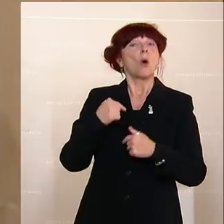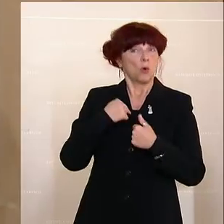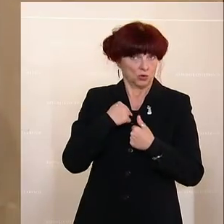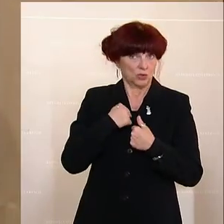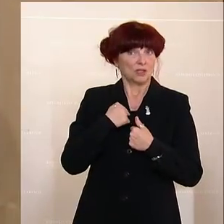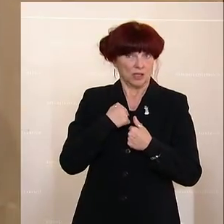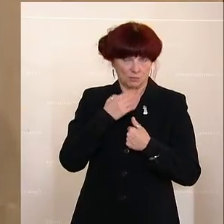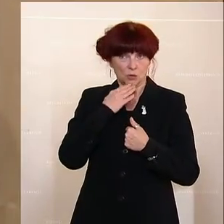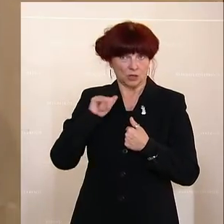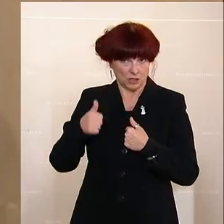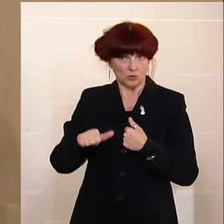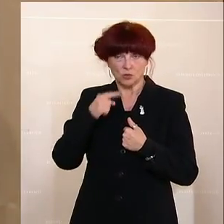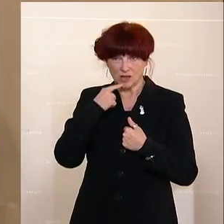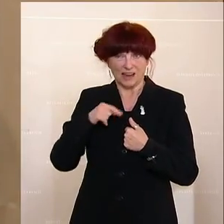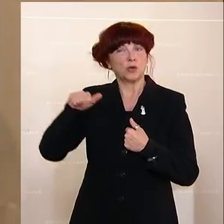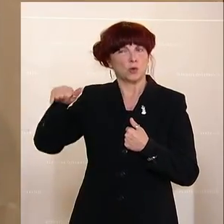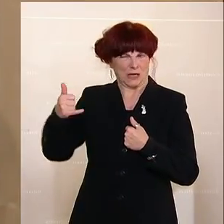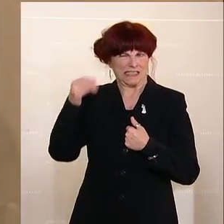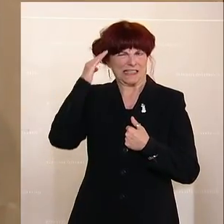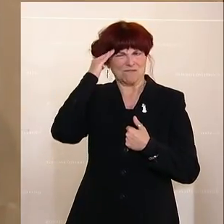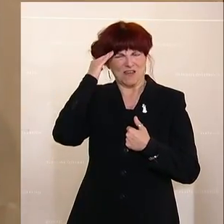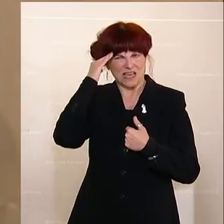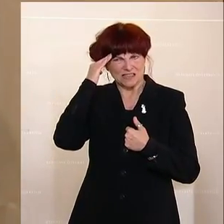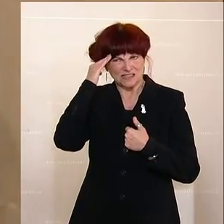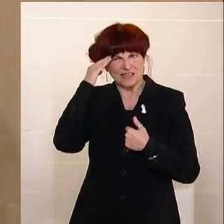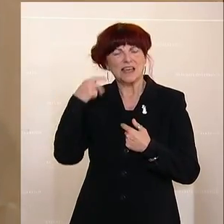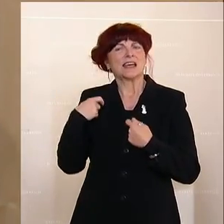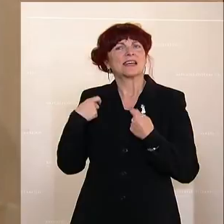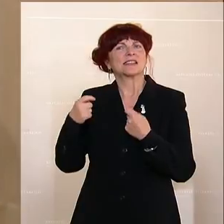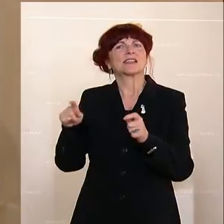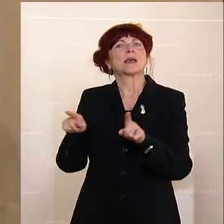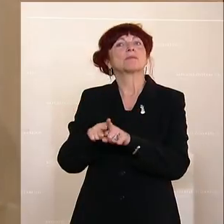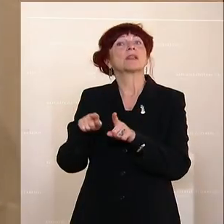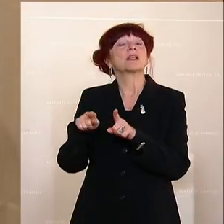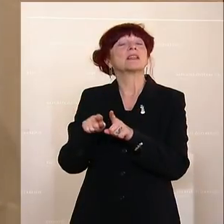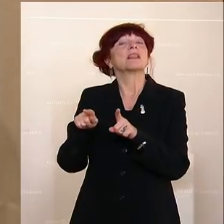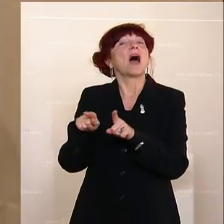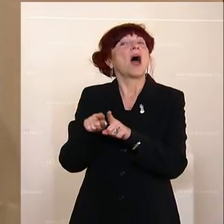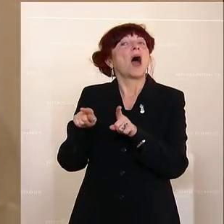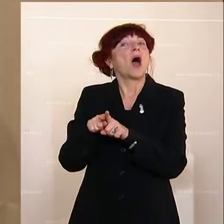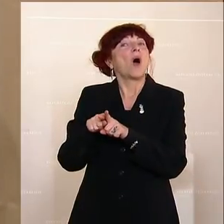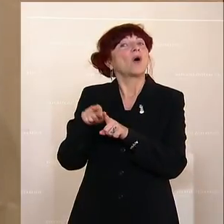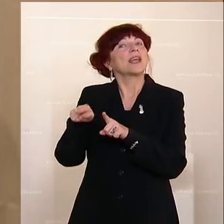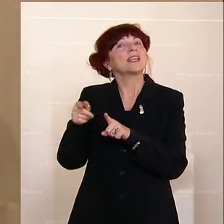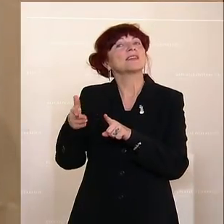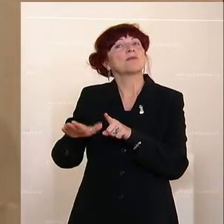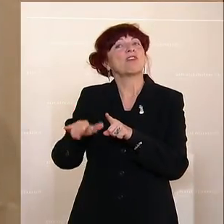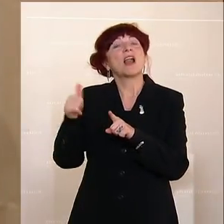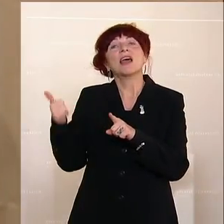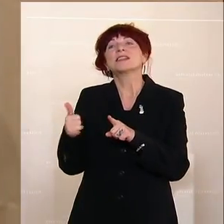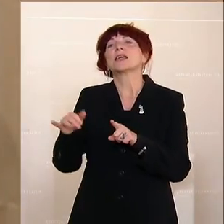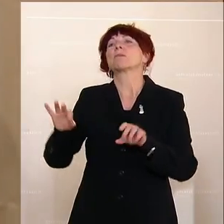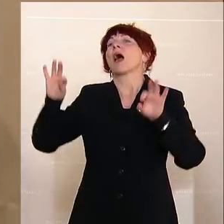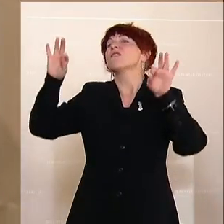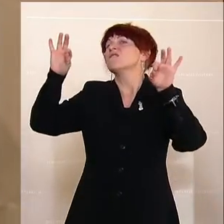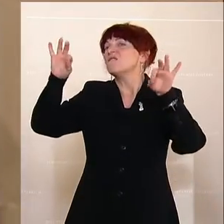wissen Juristinnen und Juristen, es gibt auch immer bei Abwägungsfragen valide, also